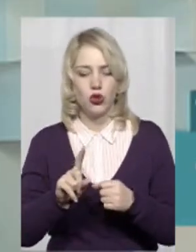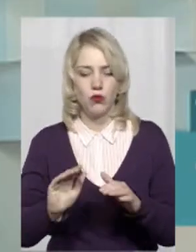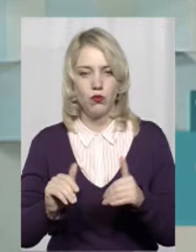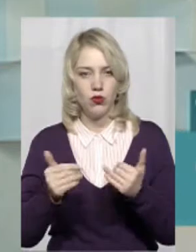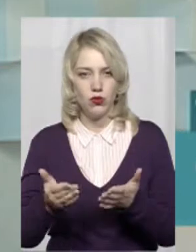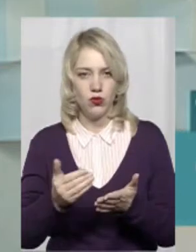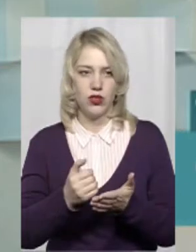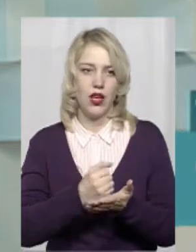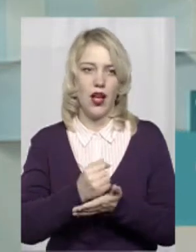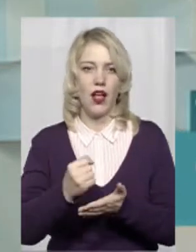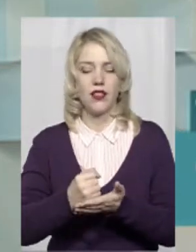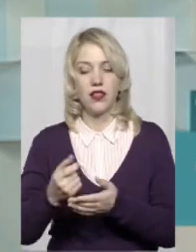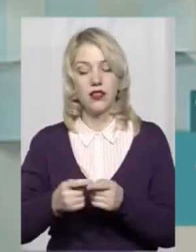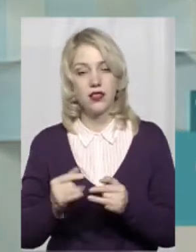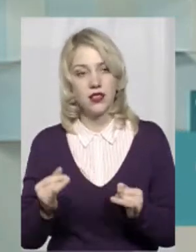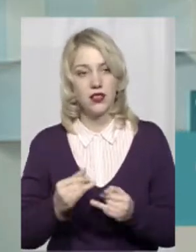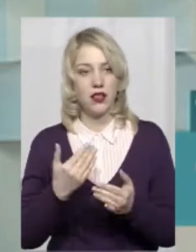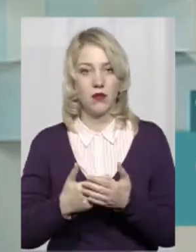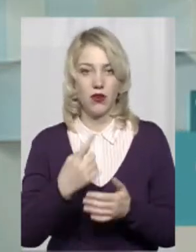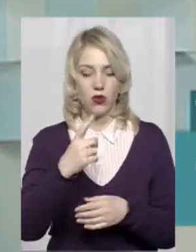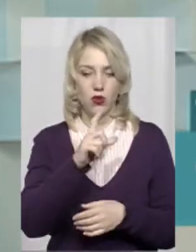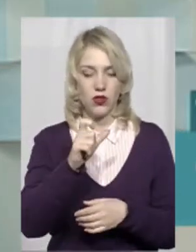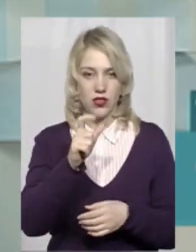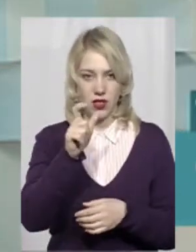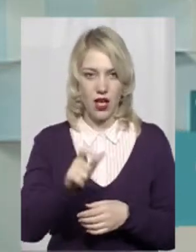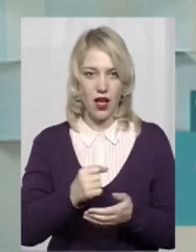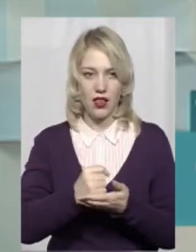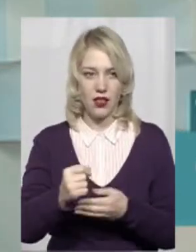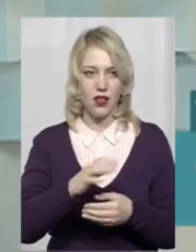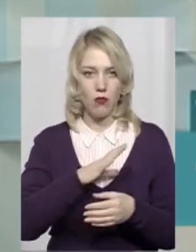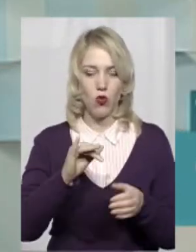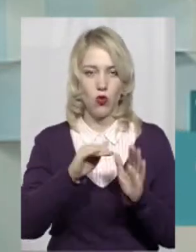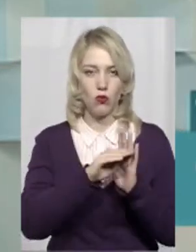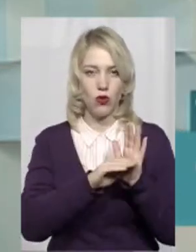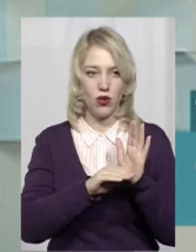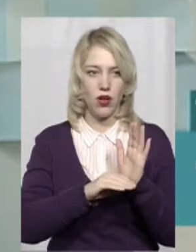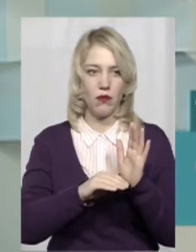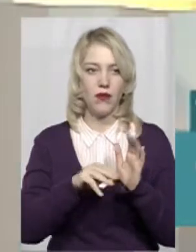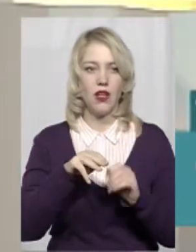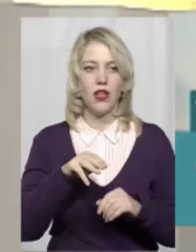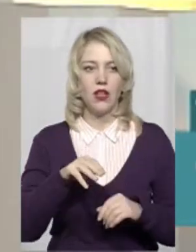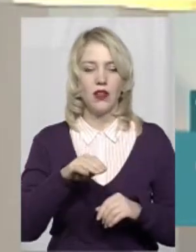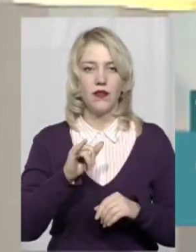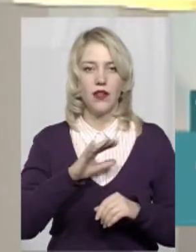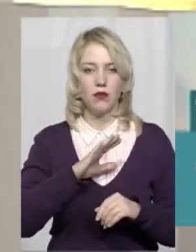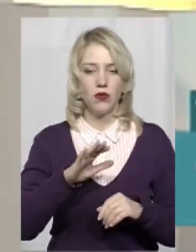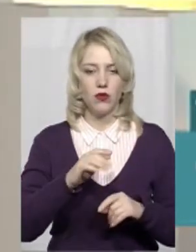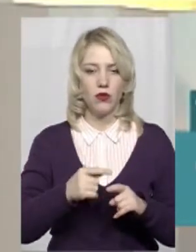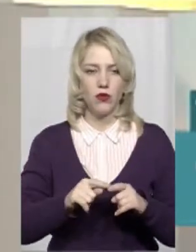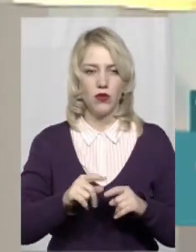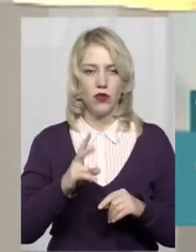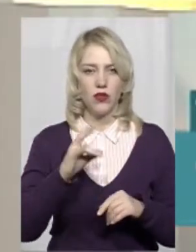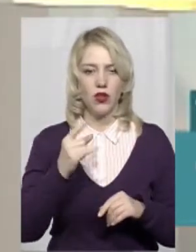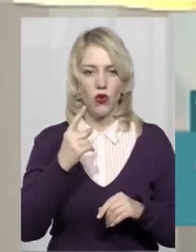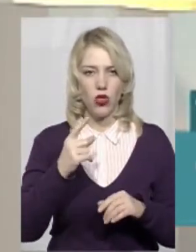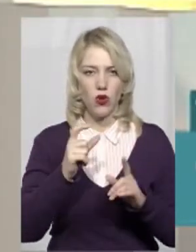кандидати, це досить цікаво. Наприклад, одного з кандидатів не було в програмі, встопових кандидатів, не було в програмі жодного слова про